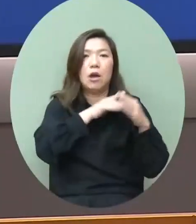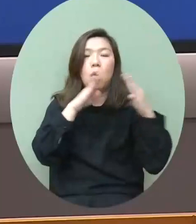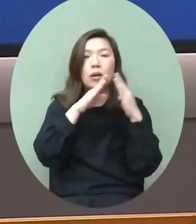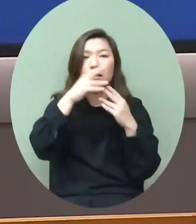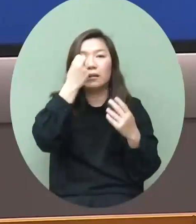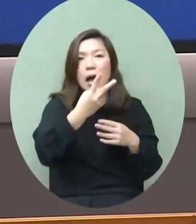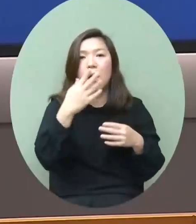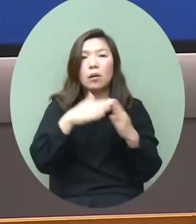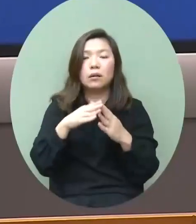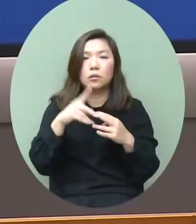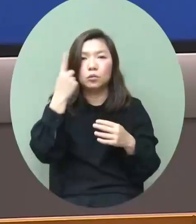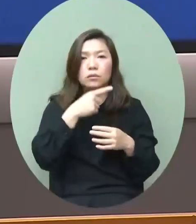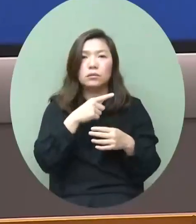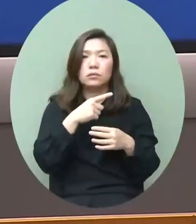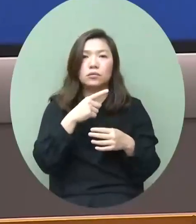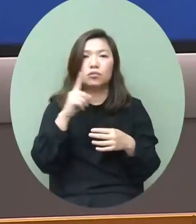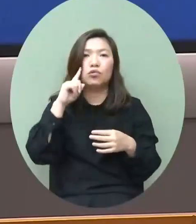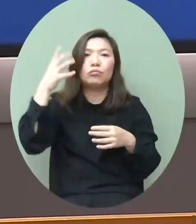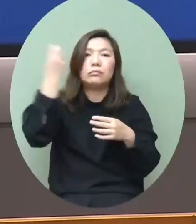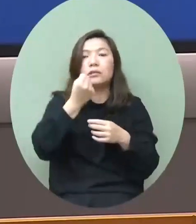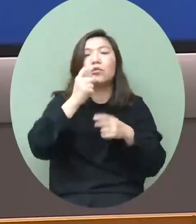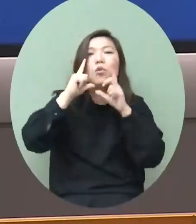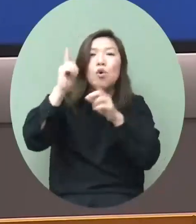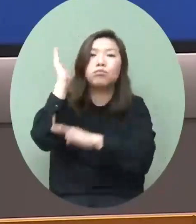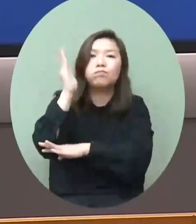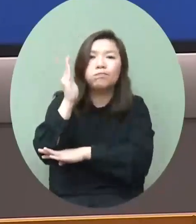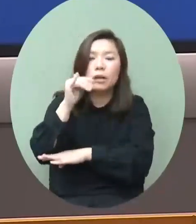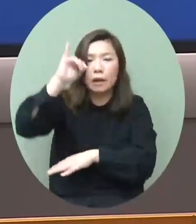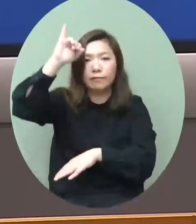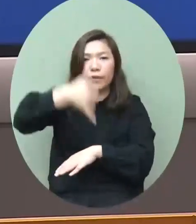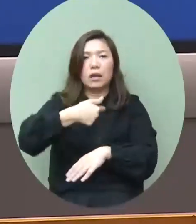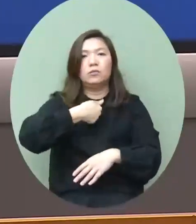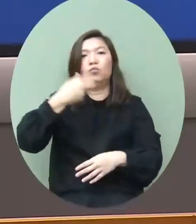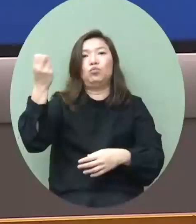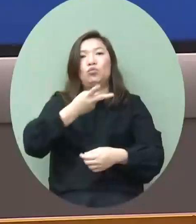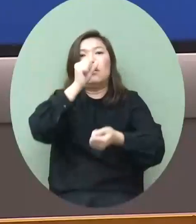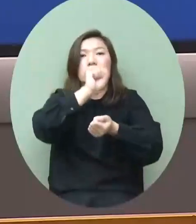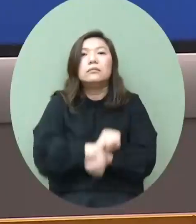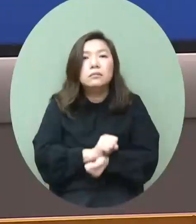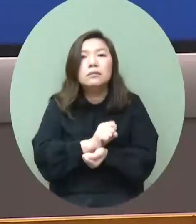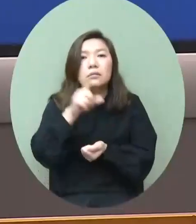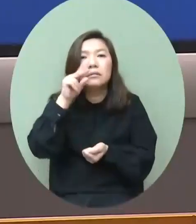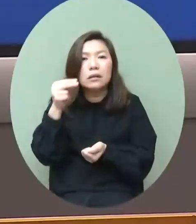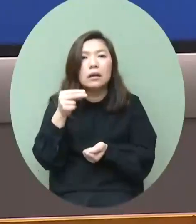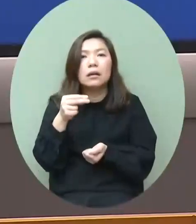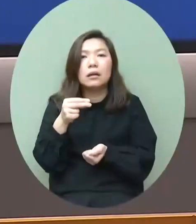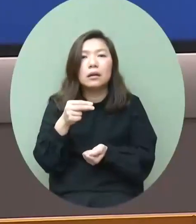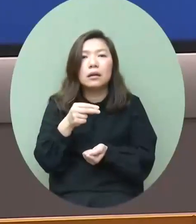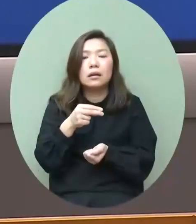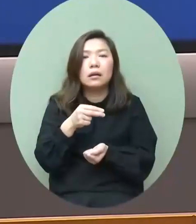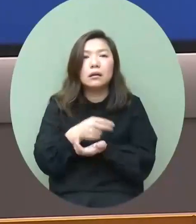你的親戚朋友或者向總部匯報但一回來又要有7天的檢疫